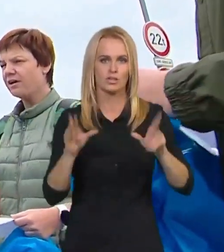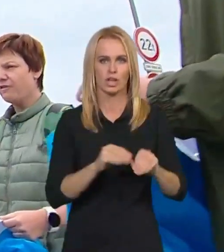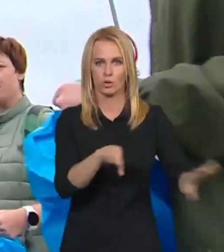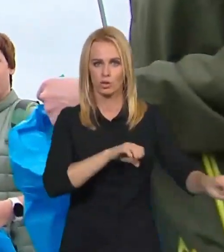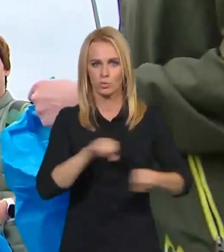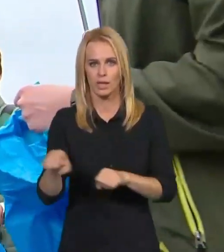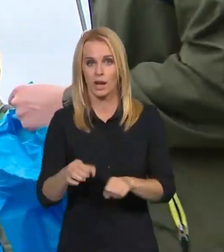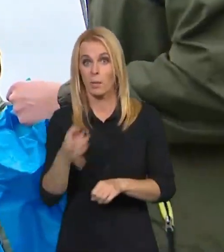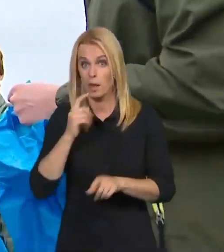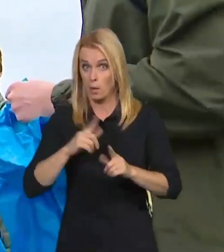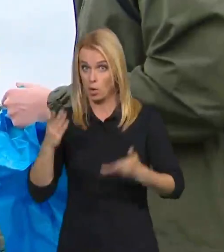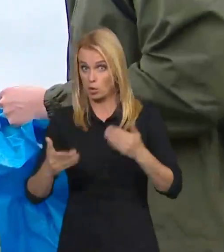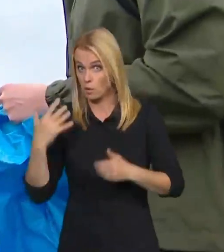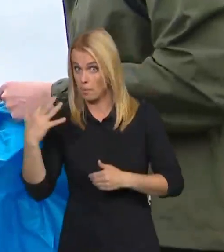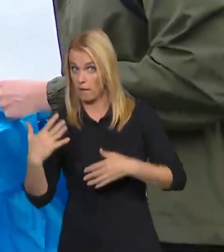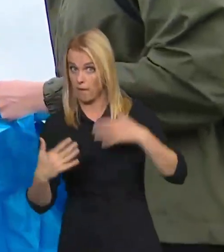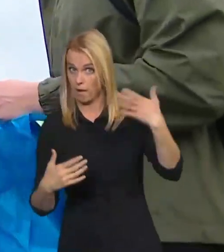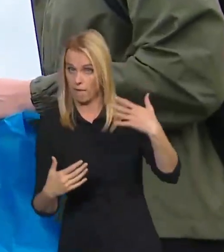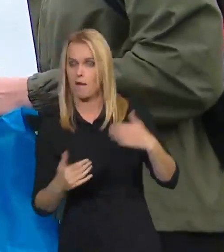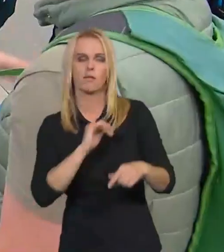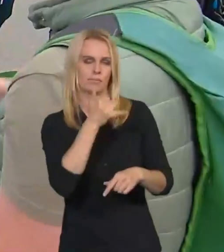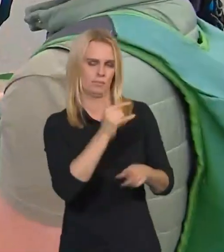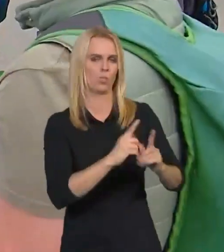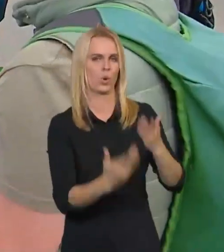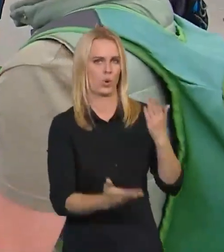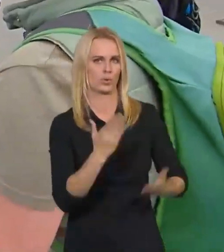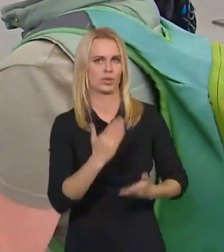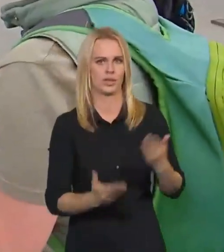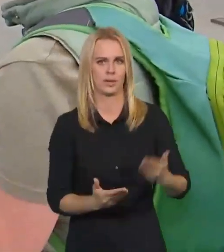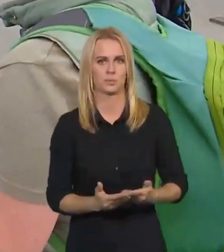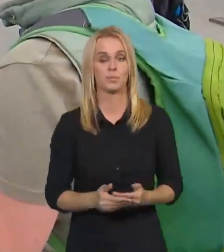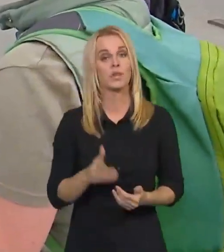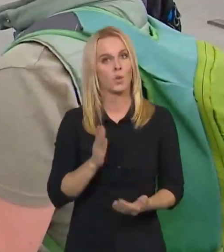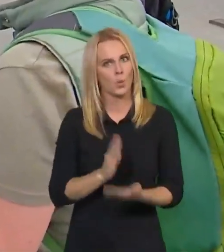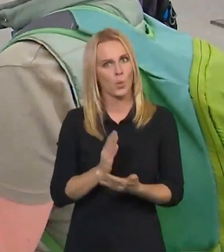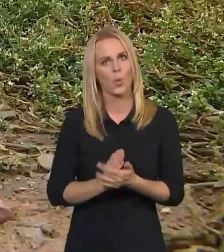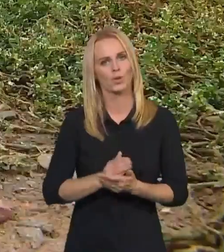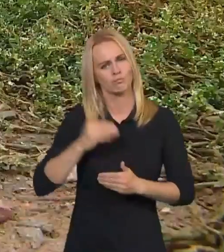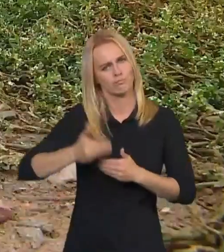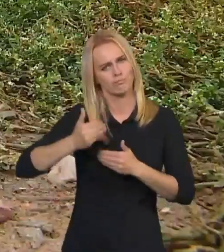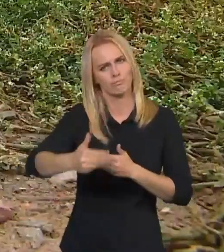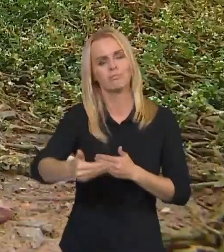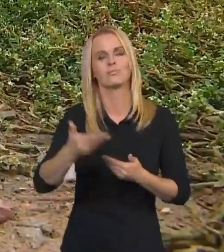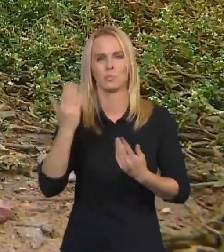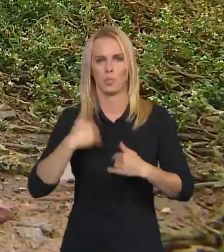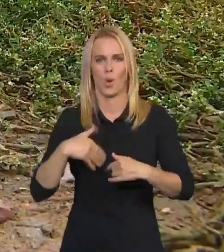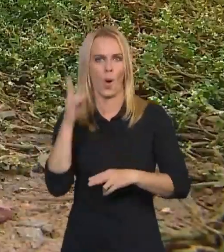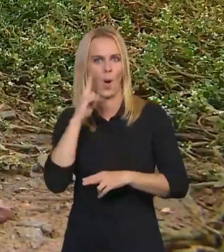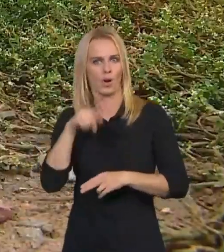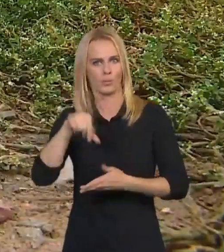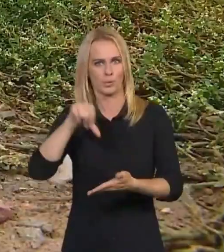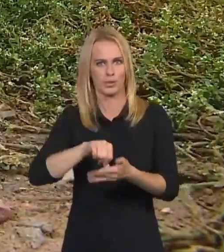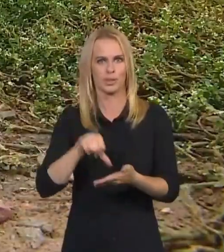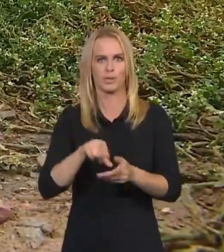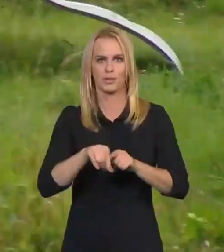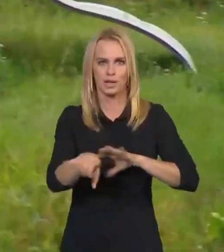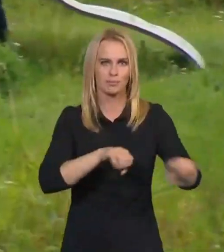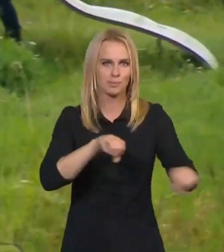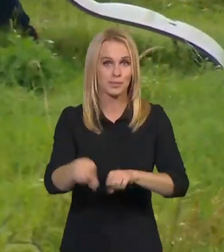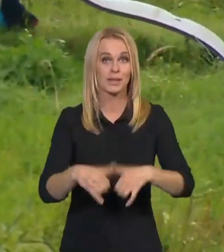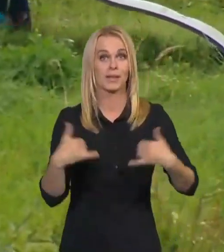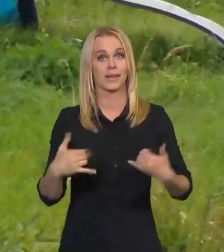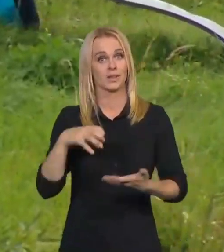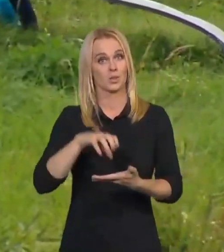Po třetí se do čištění pustila tato skupina v centru Olomouce. V patnácti lidech jsou dnes schopni uklidit